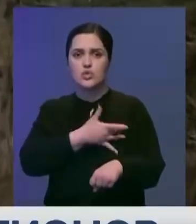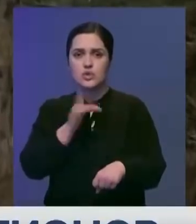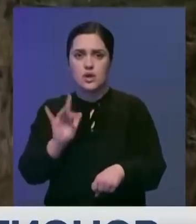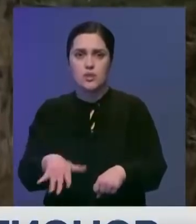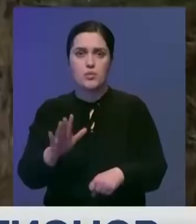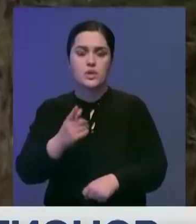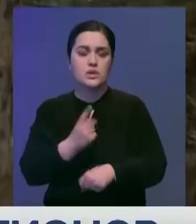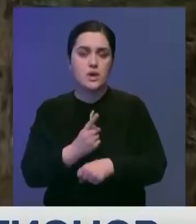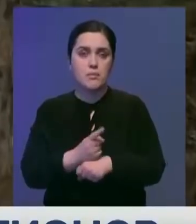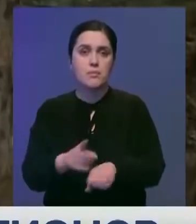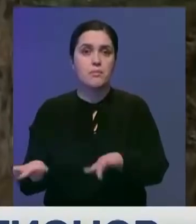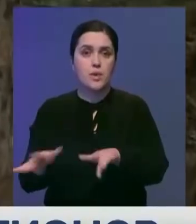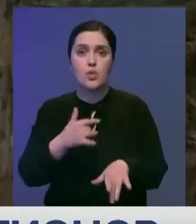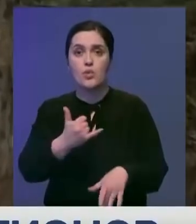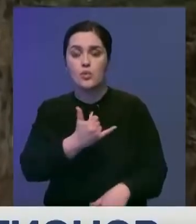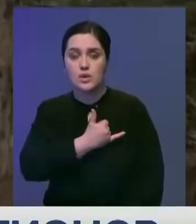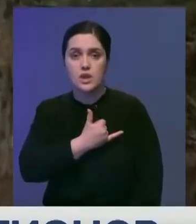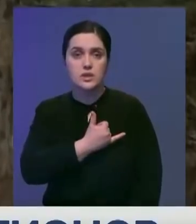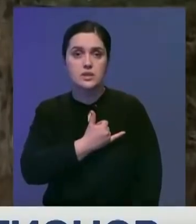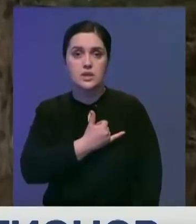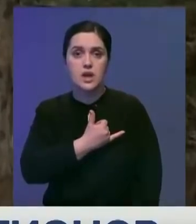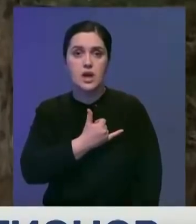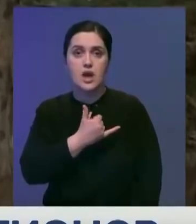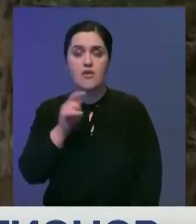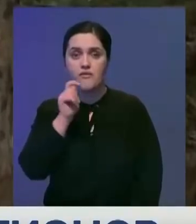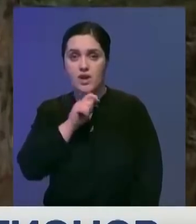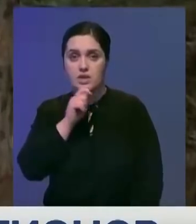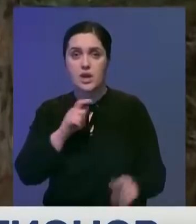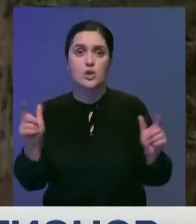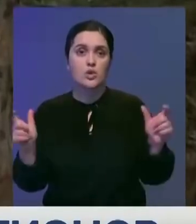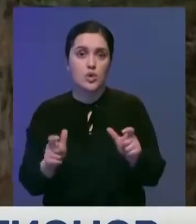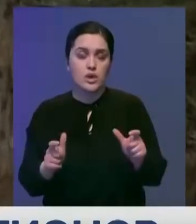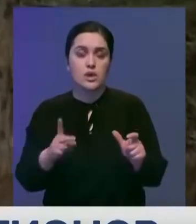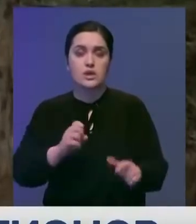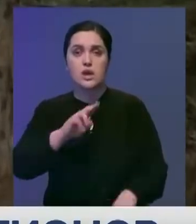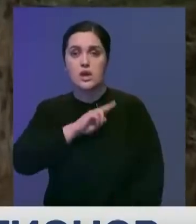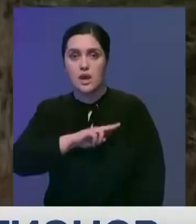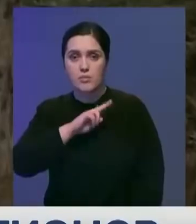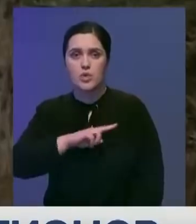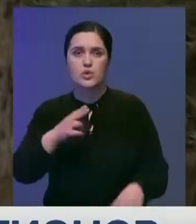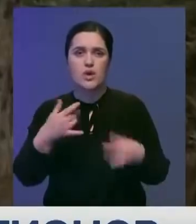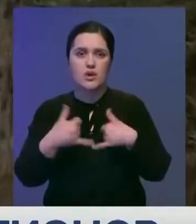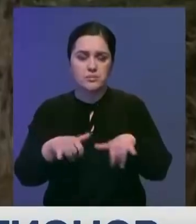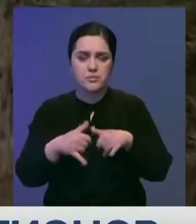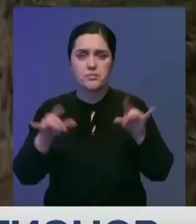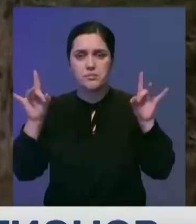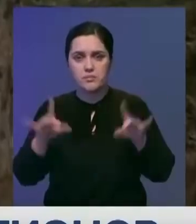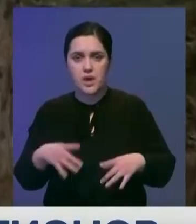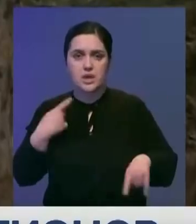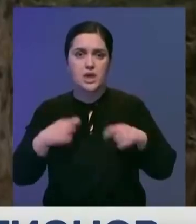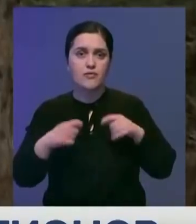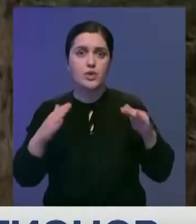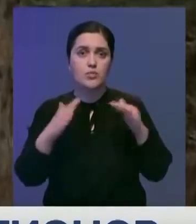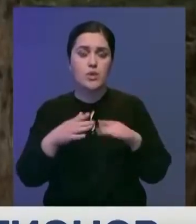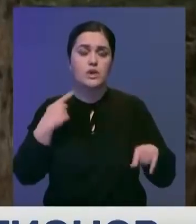карантинные меры. У нас вводятся воскресные локдауны на работу общепитов, торговых домов, торгово